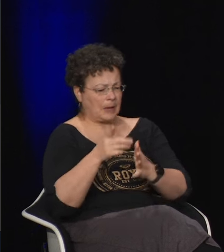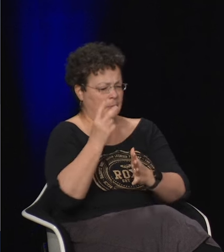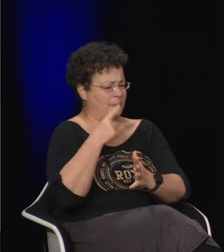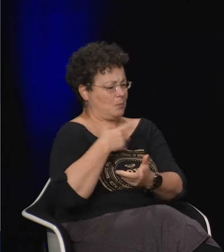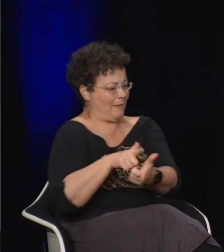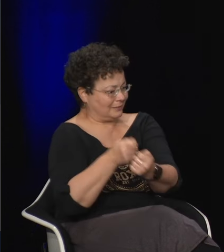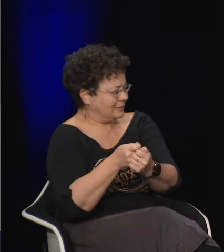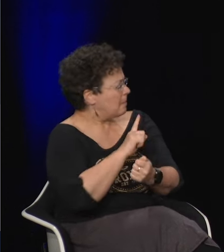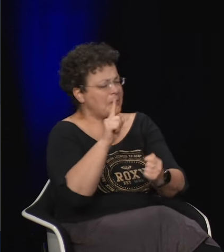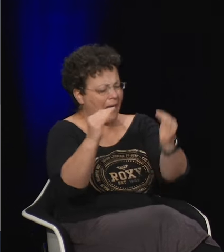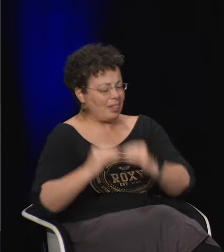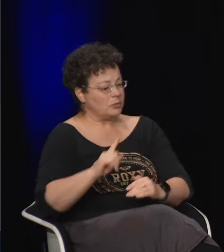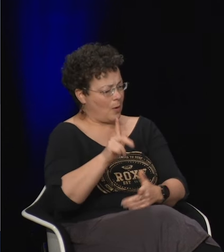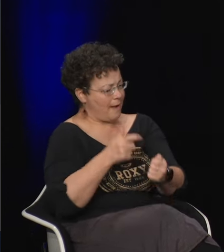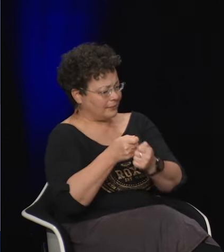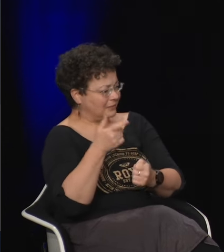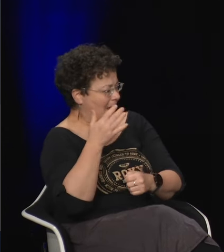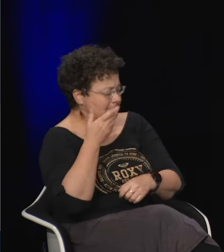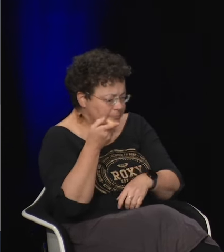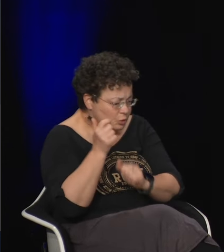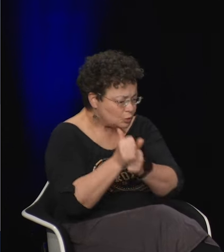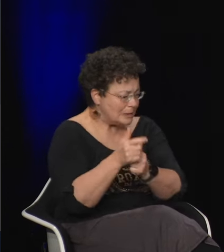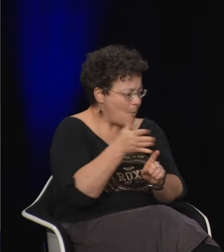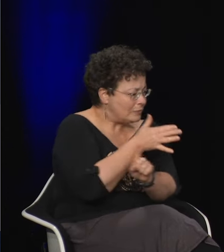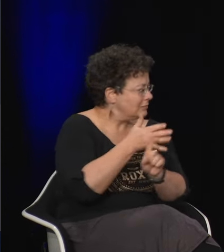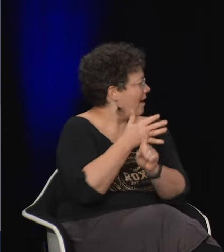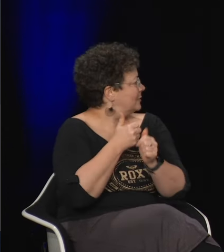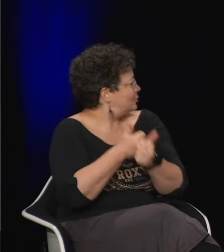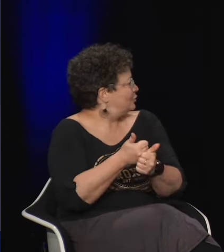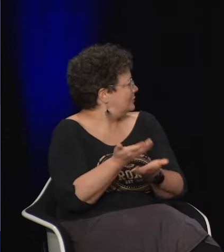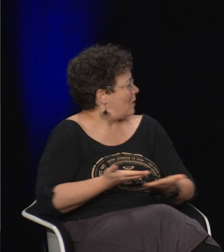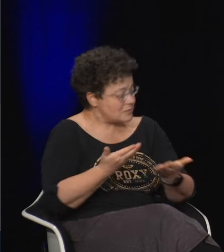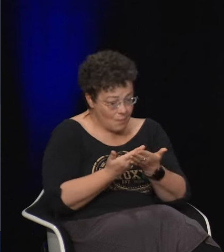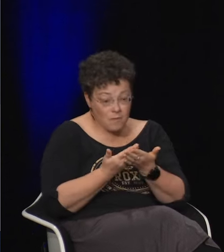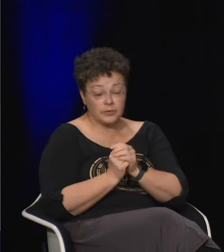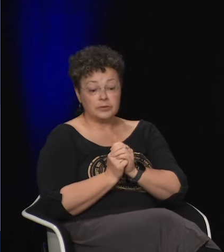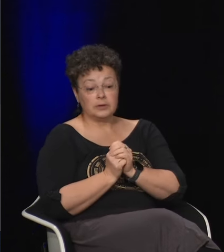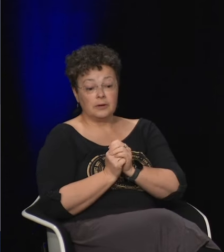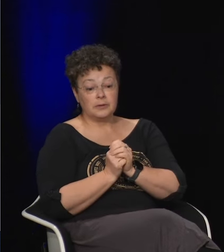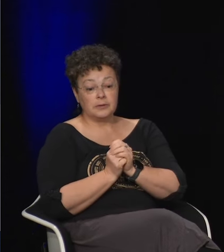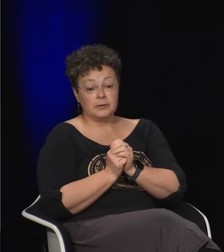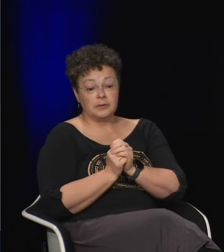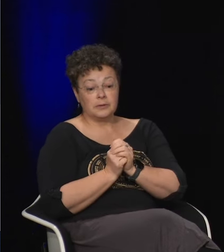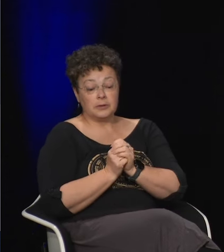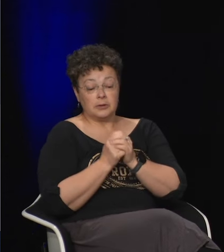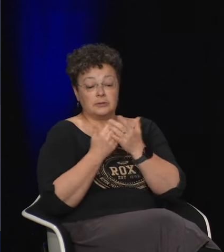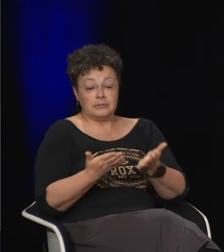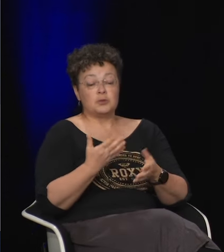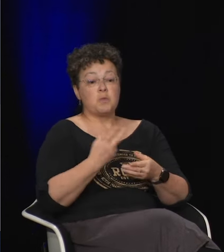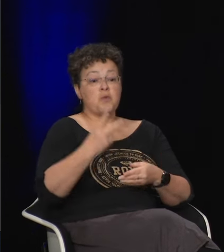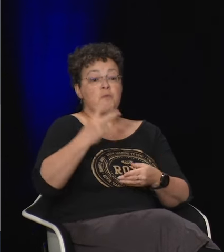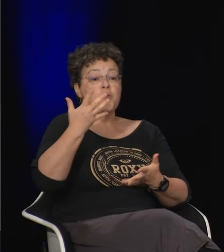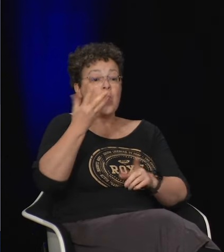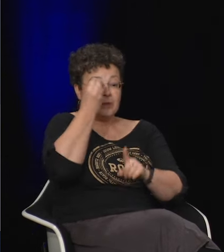un discours mais aussi de l'adapter un peu de l'adapter à son public d'essayer de comprendre dans quel contexte il est etc